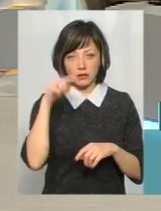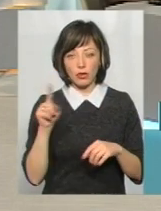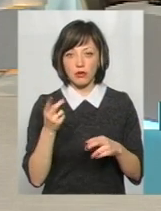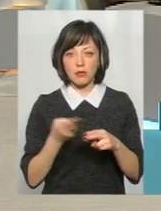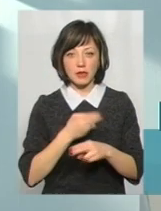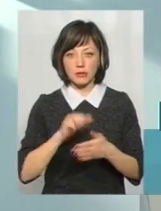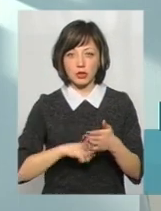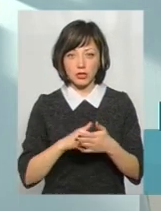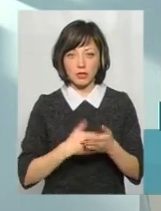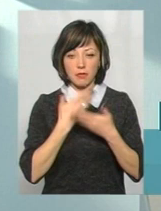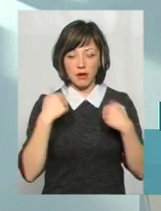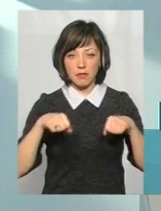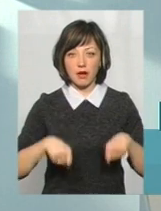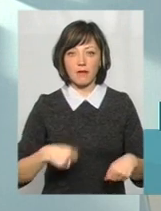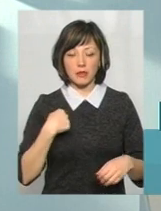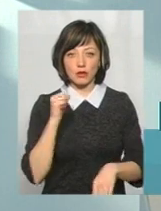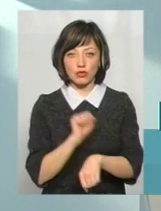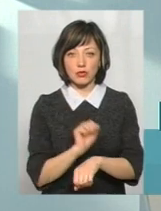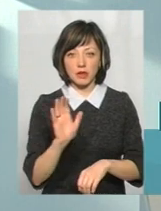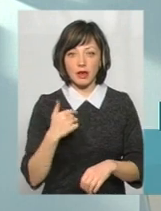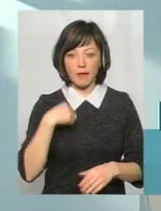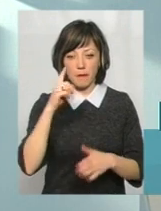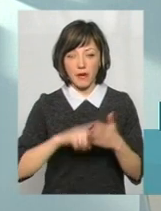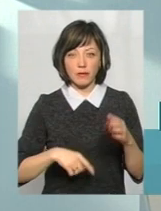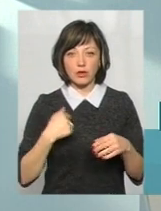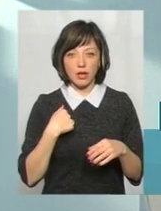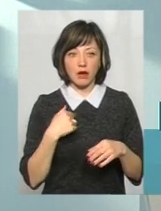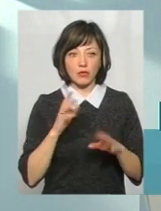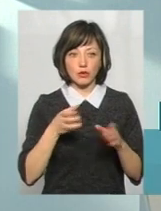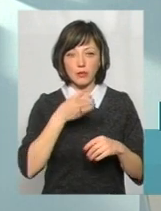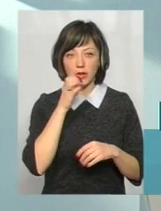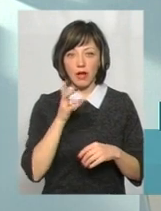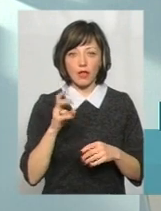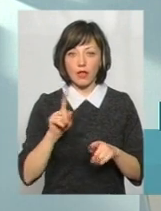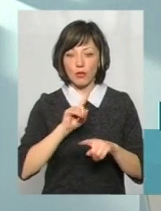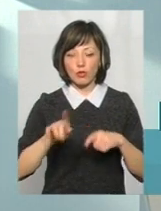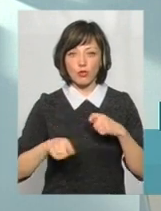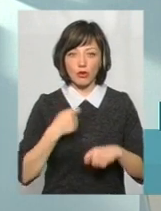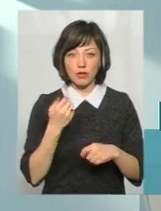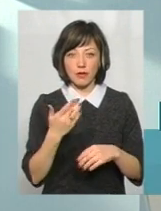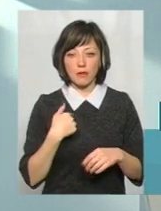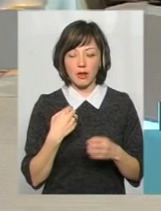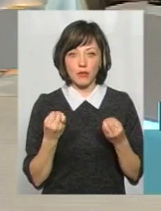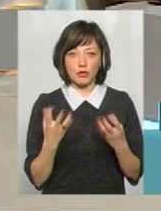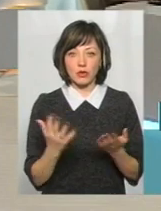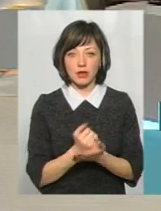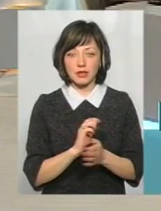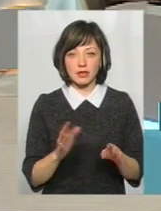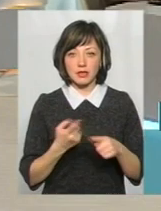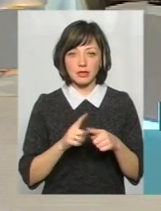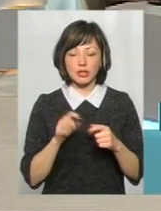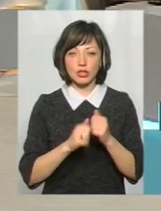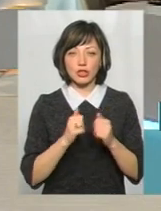підстави ви не можете і не маєте права зупинити, тому я був впевнений, що я буду там вживати алкоголь, але не буду порушувати, і ви мене просто не знайдете. Це